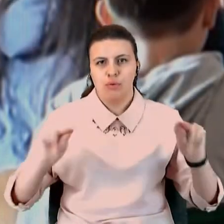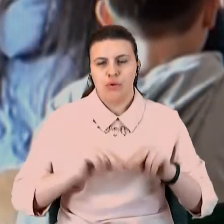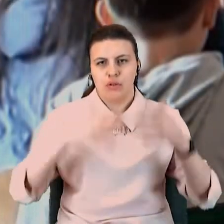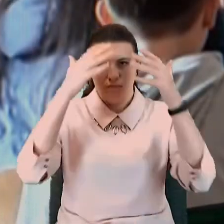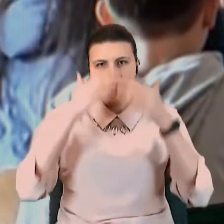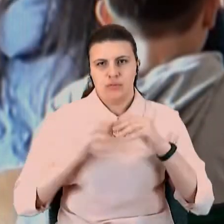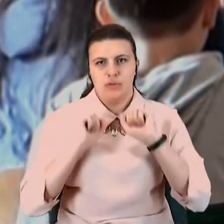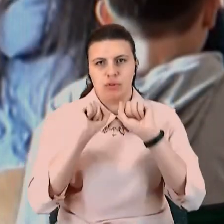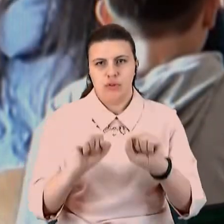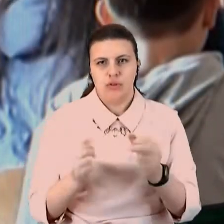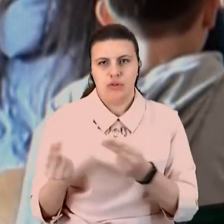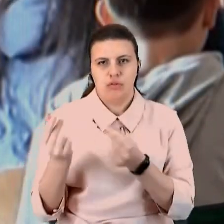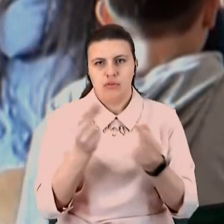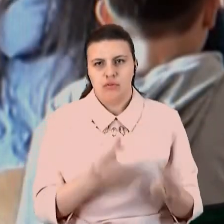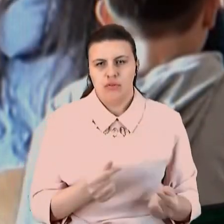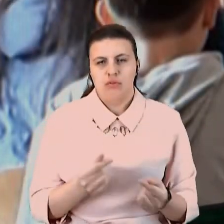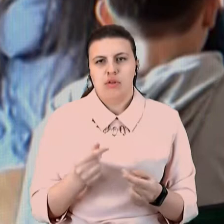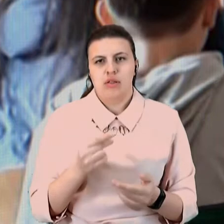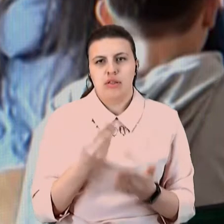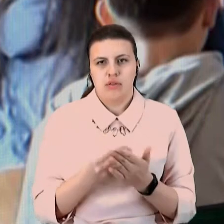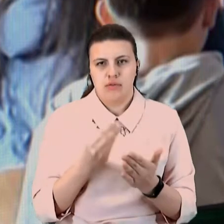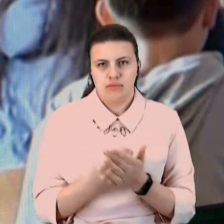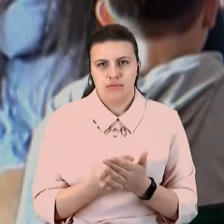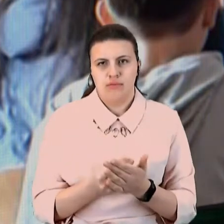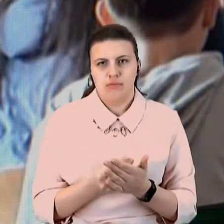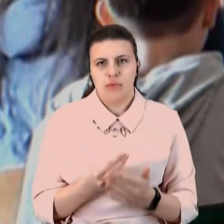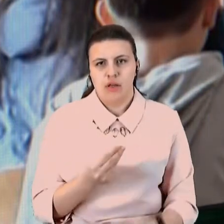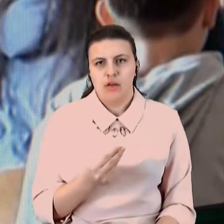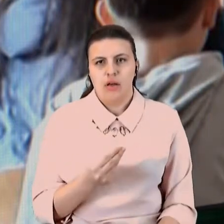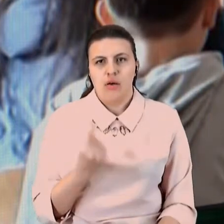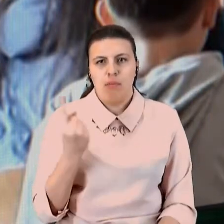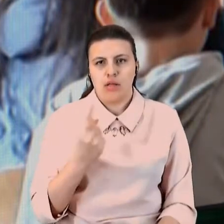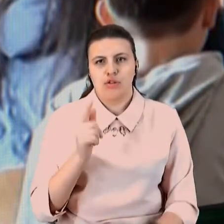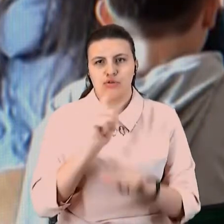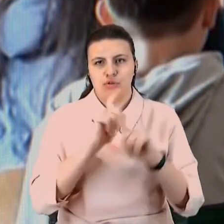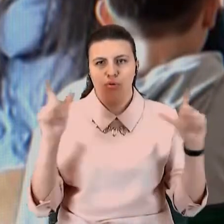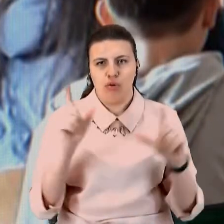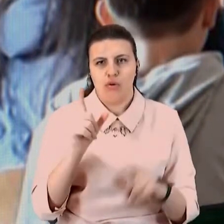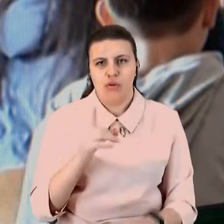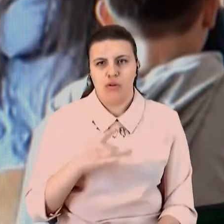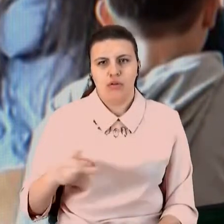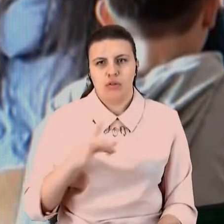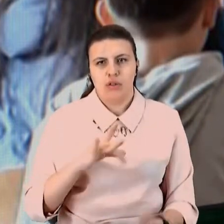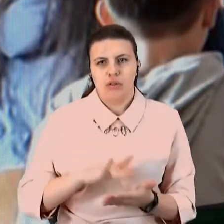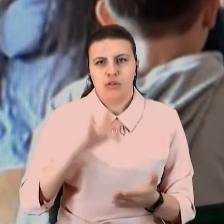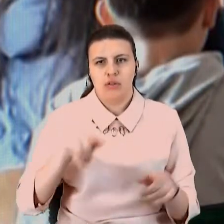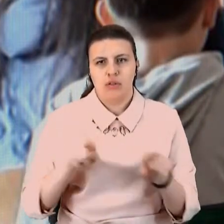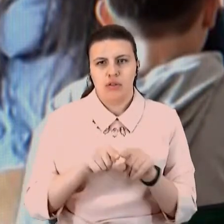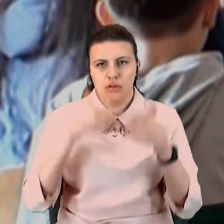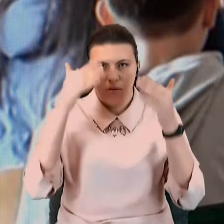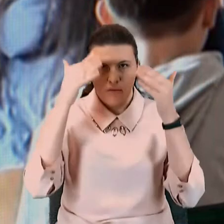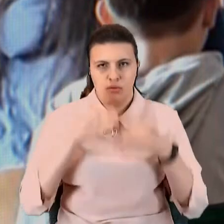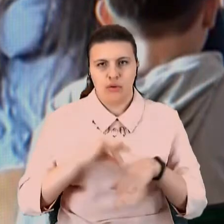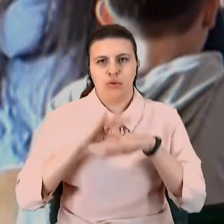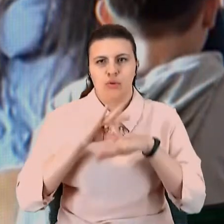придбали централізовано за власні гроші. А ось у першій школі райцентру такі прозорі щитки носять більша